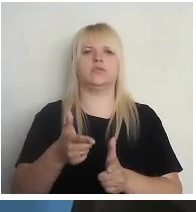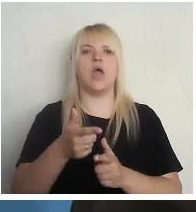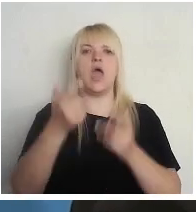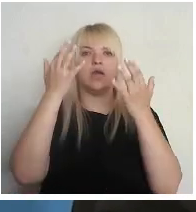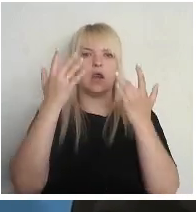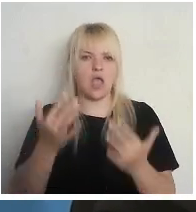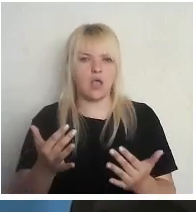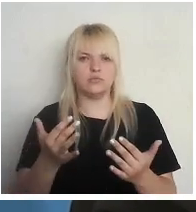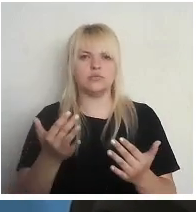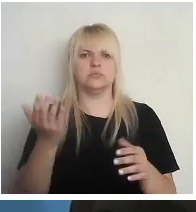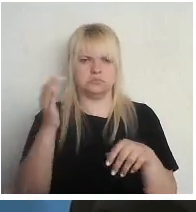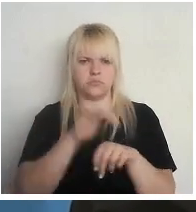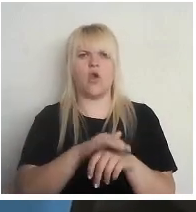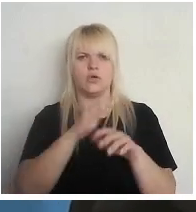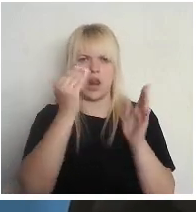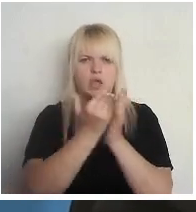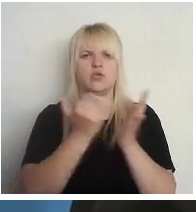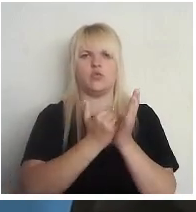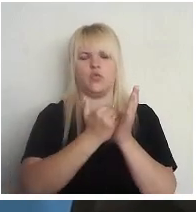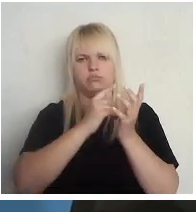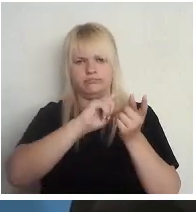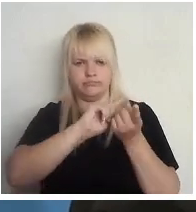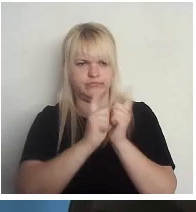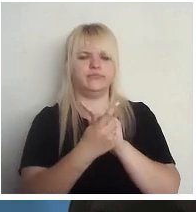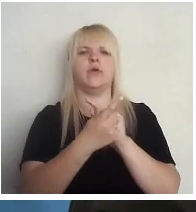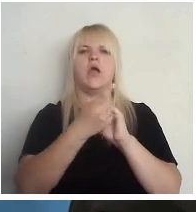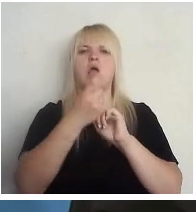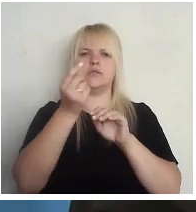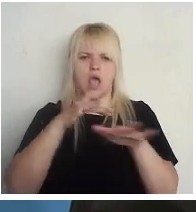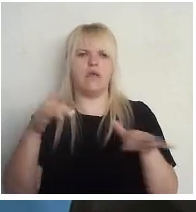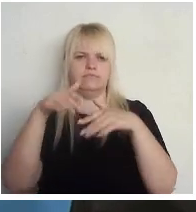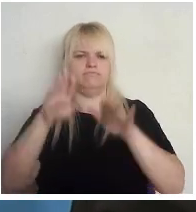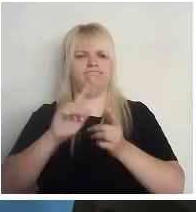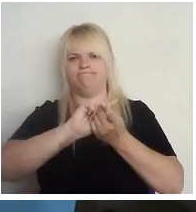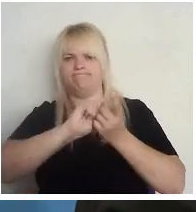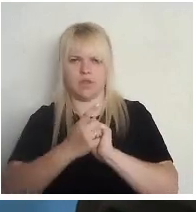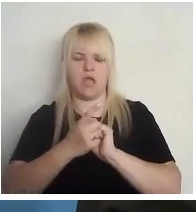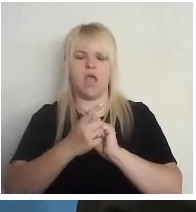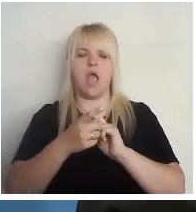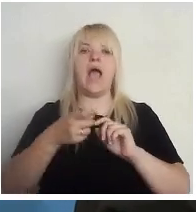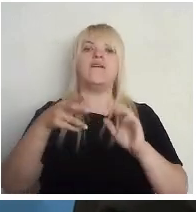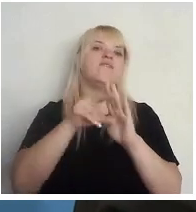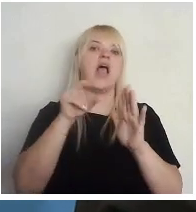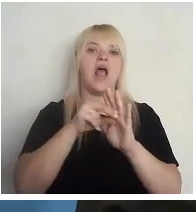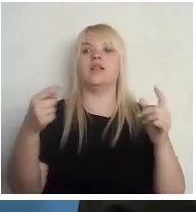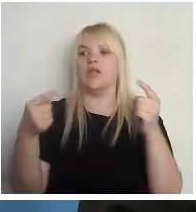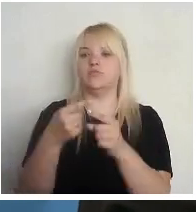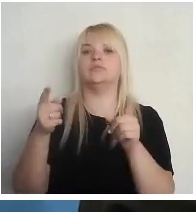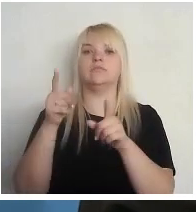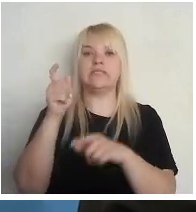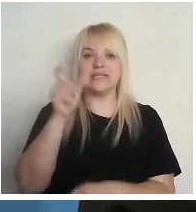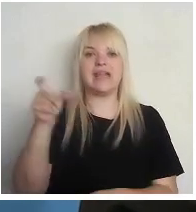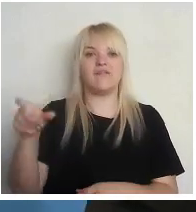rezultējās konkrētos likuma projektos un lēmumos saimā. Un vēlēšanas jau ir arī par to iedzīvotāju